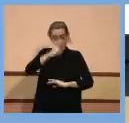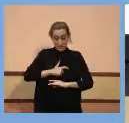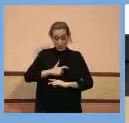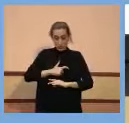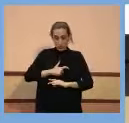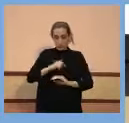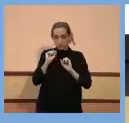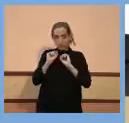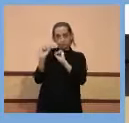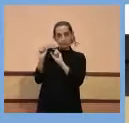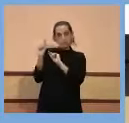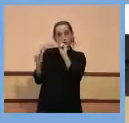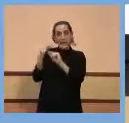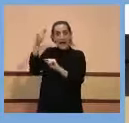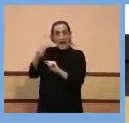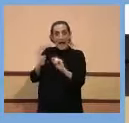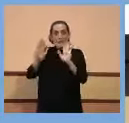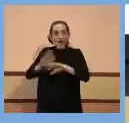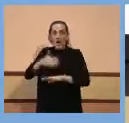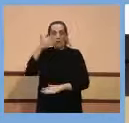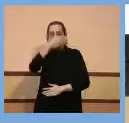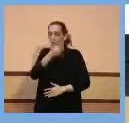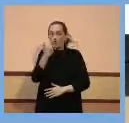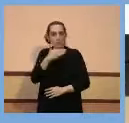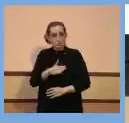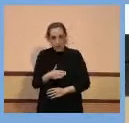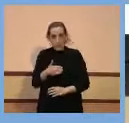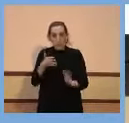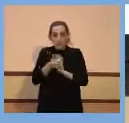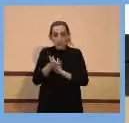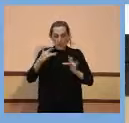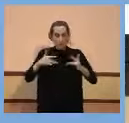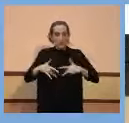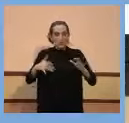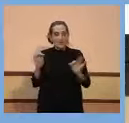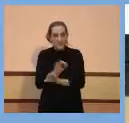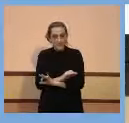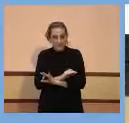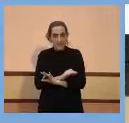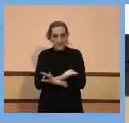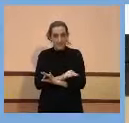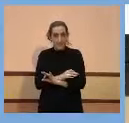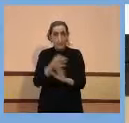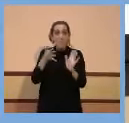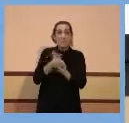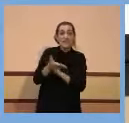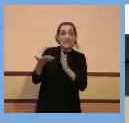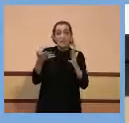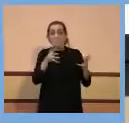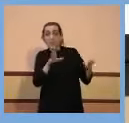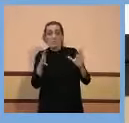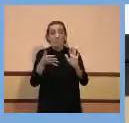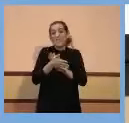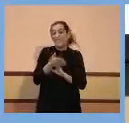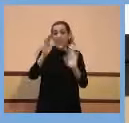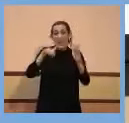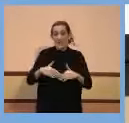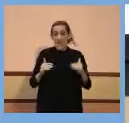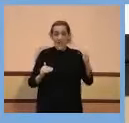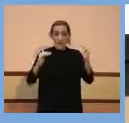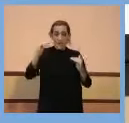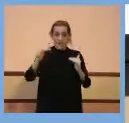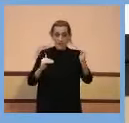dit, va ser asimptomàtica la seva malaltia. Per tant, més o menys, doncs, potser una cosa equilibra a'altra.